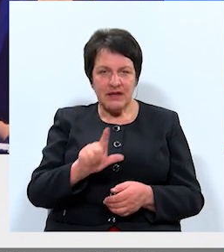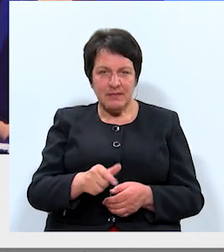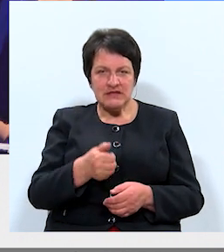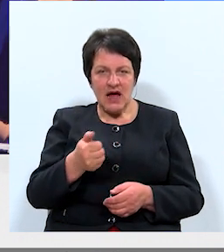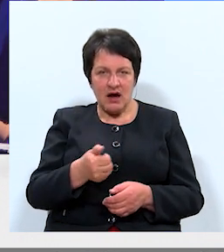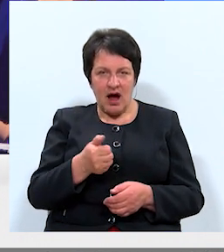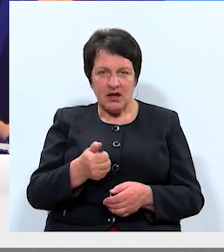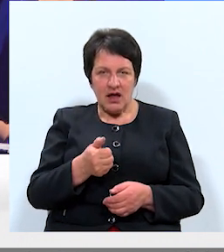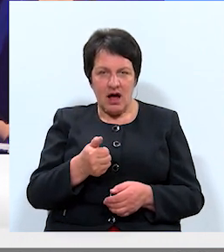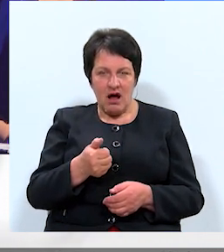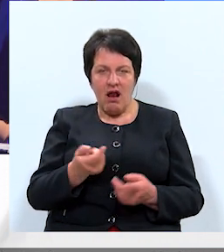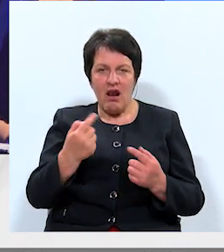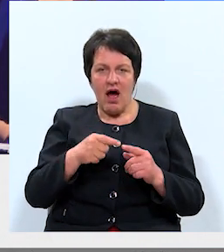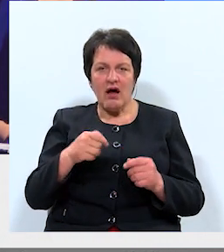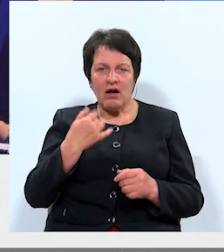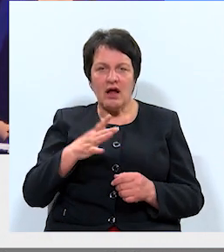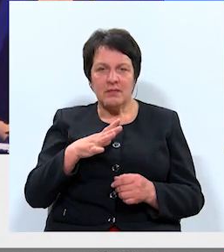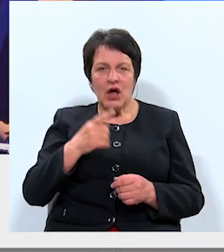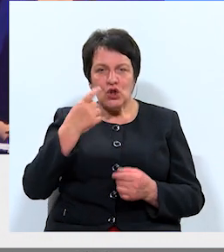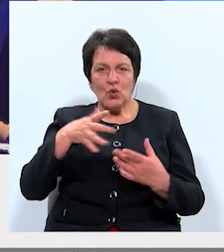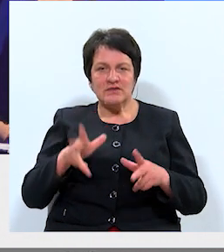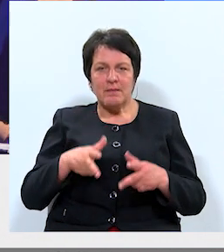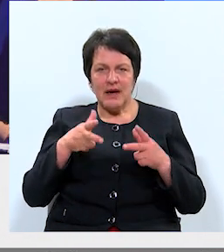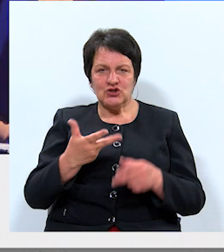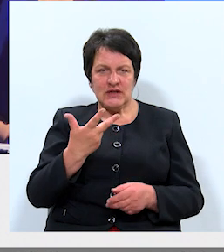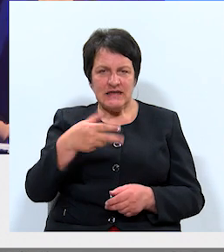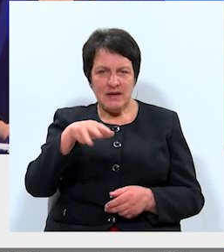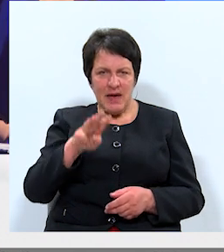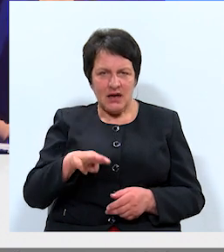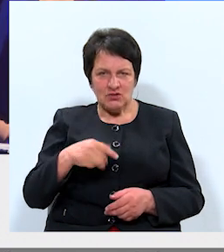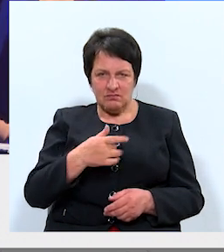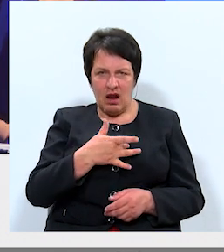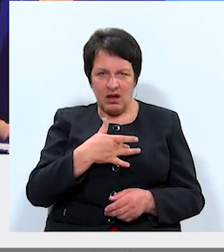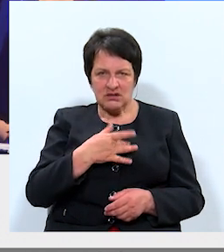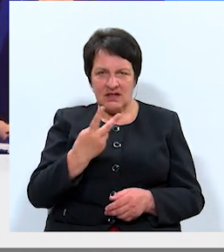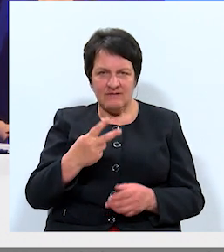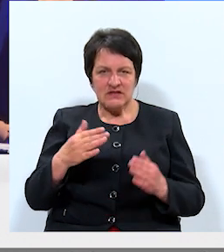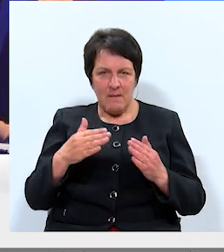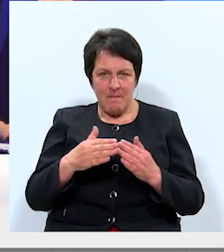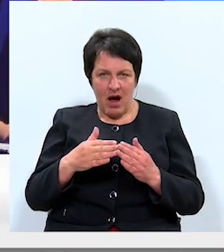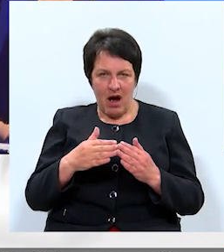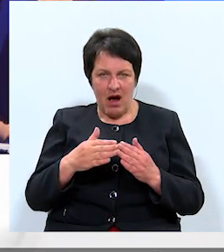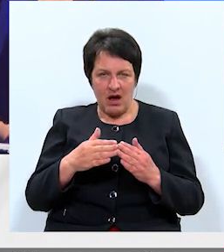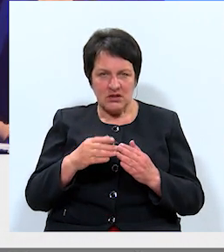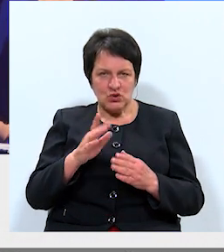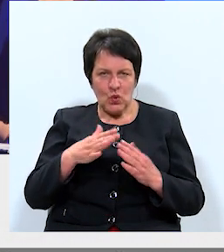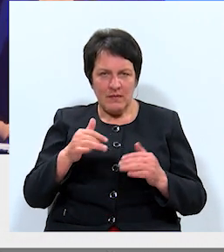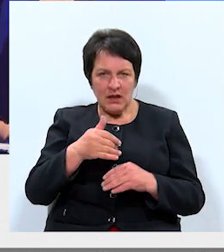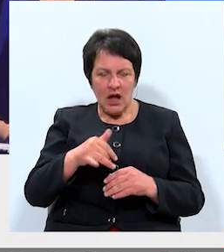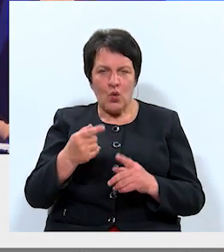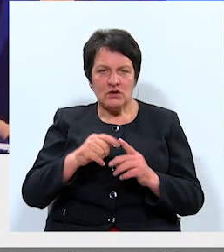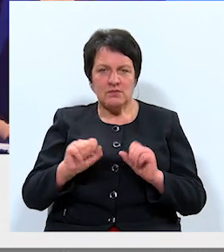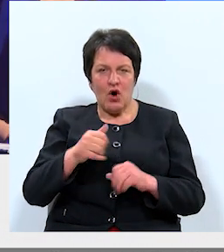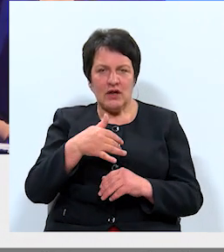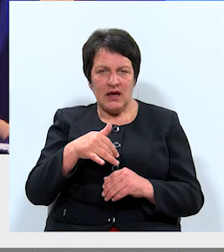gadā, laikā, kad bija domas prieksādātājs trīs mēnešus, es nemaldos divas mājas, nomiķņu iela 66 un sporta iela